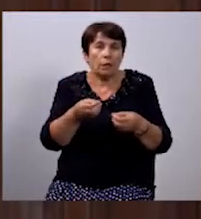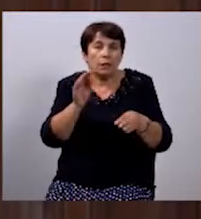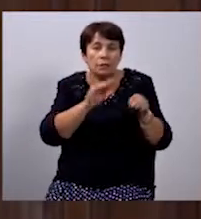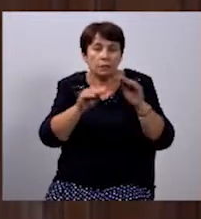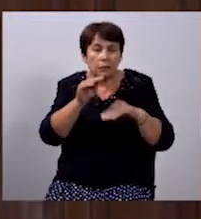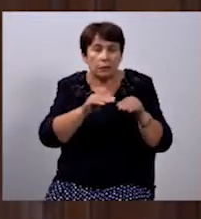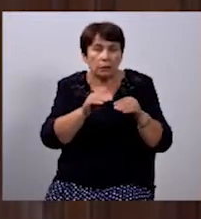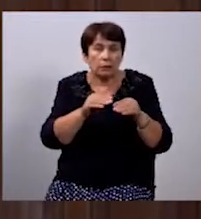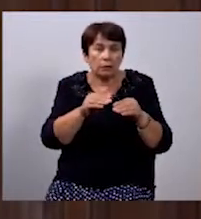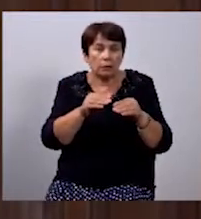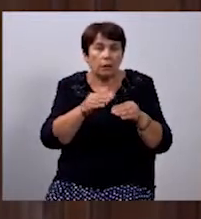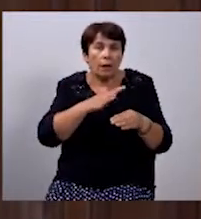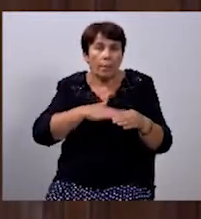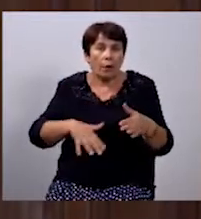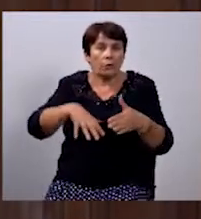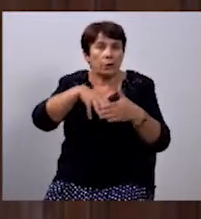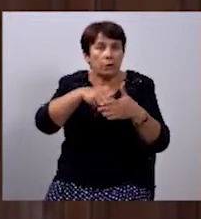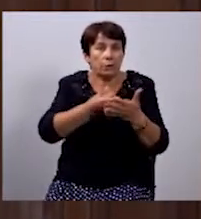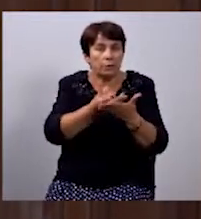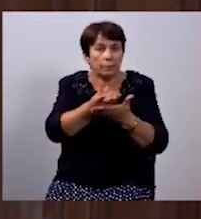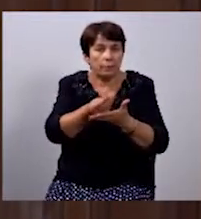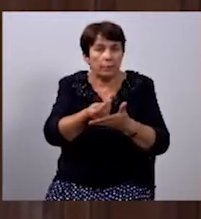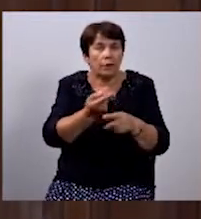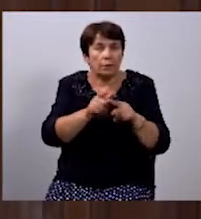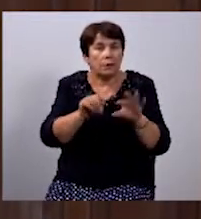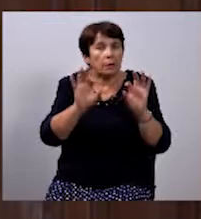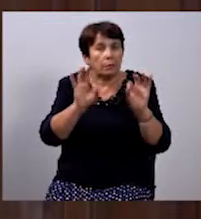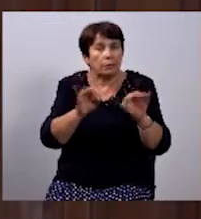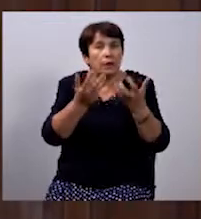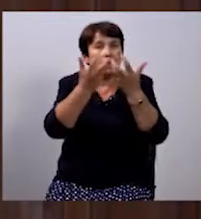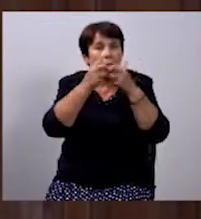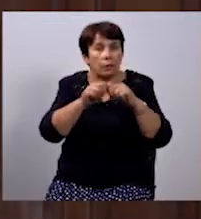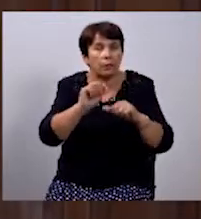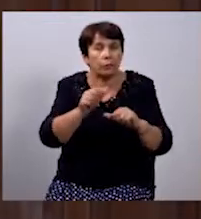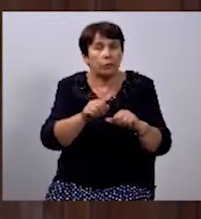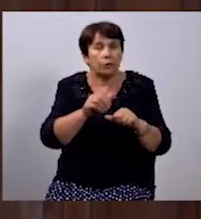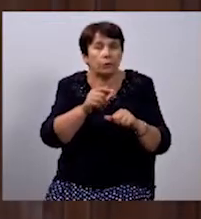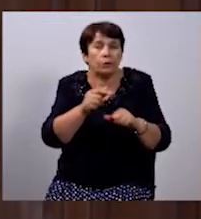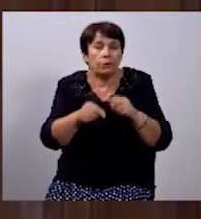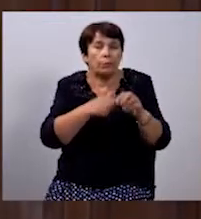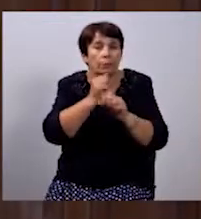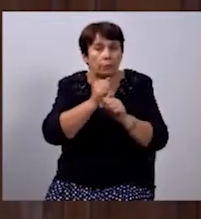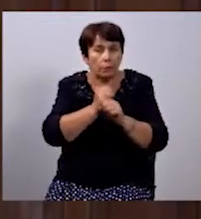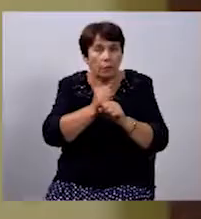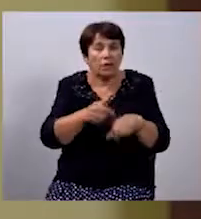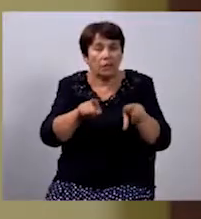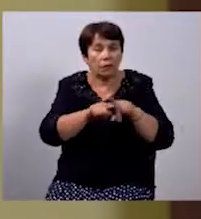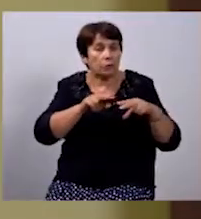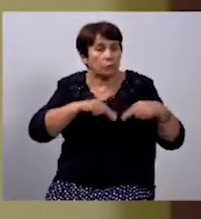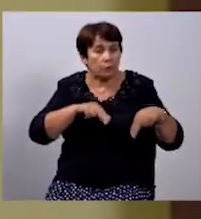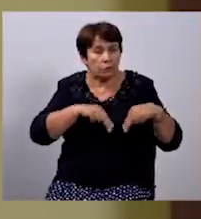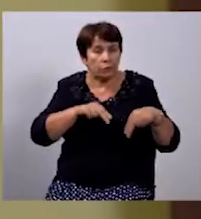якісь там благодійні, не як це правильно, за рахунок того ми будемо функціонувати і якось працювати.